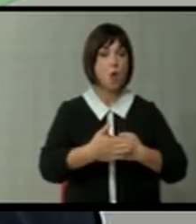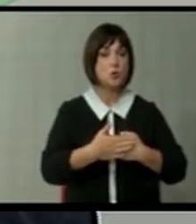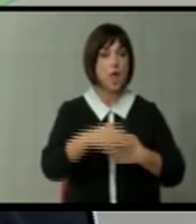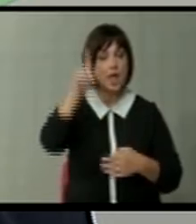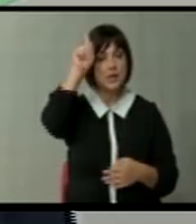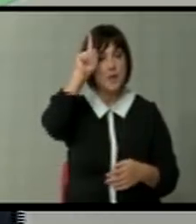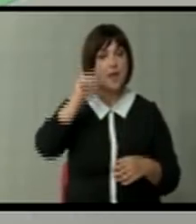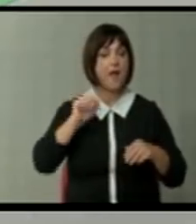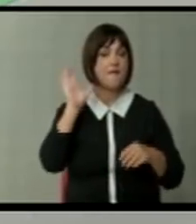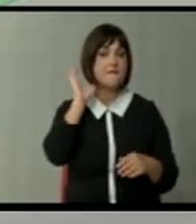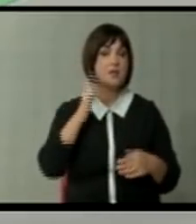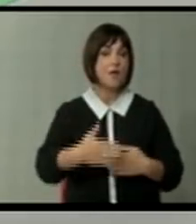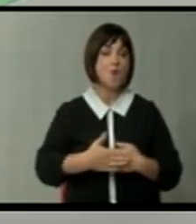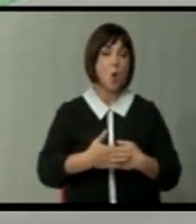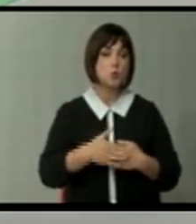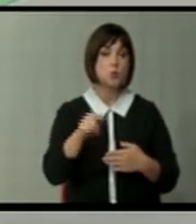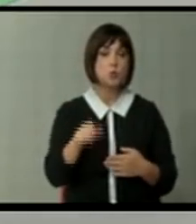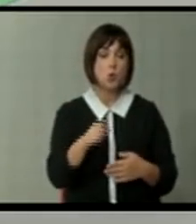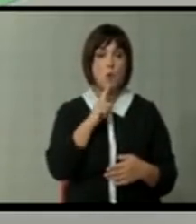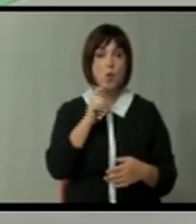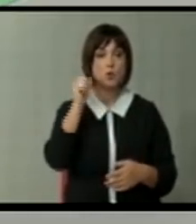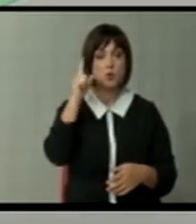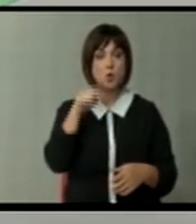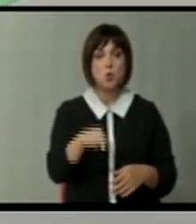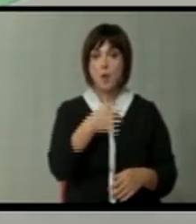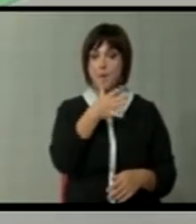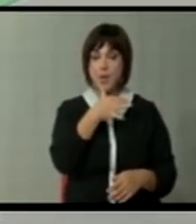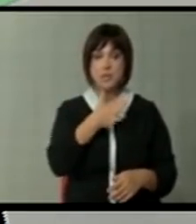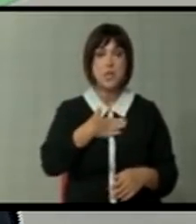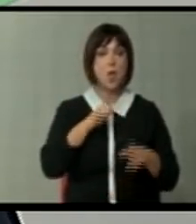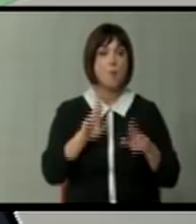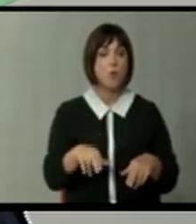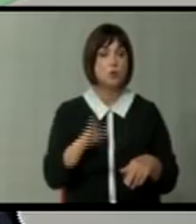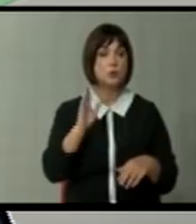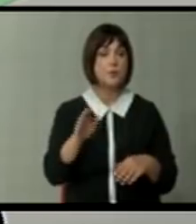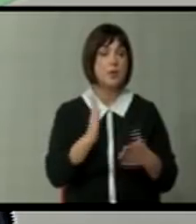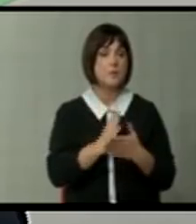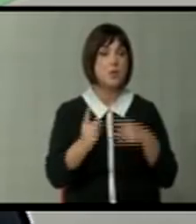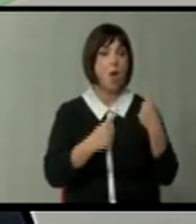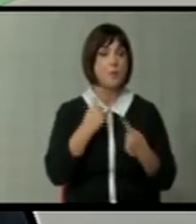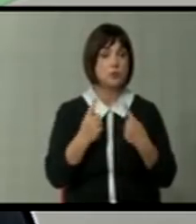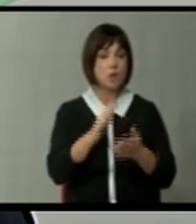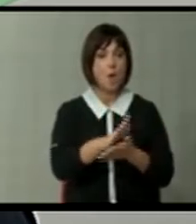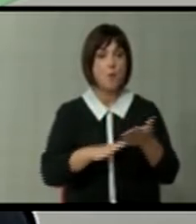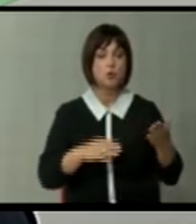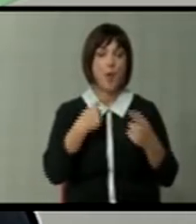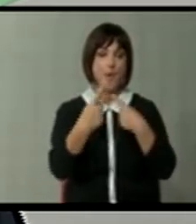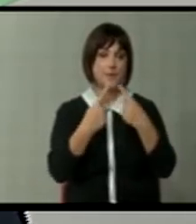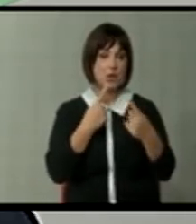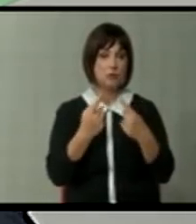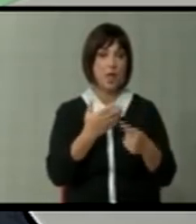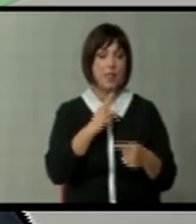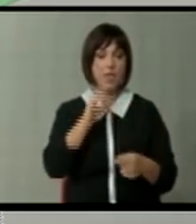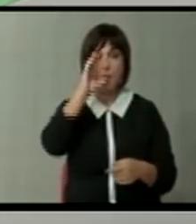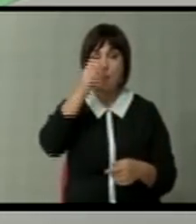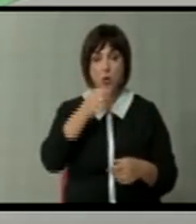германската влада во однос на оно што се случуваа у Македонија. Ние можеме да дойдеме во ситуација и да ги почнеме преговорите, па не